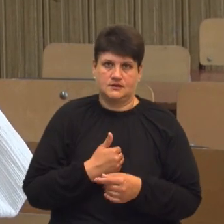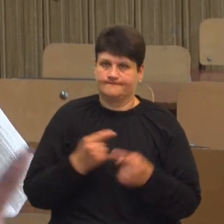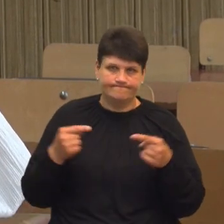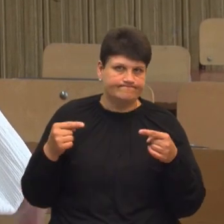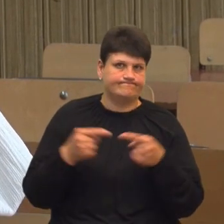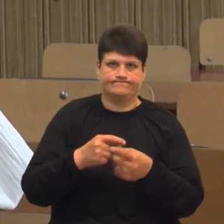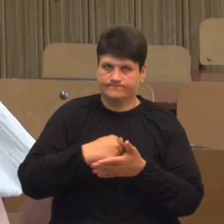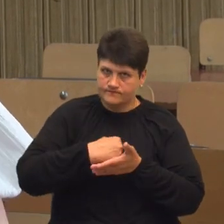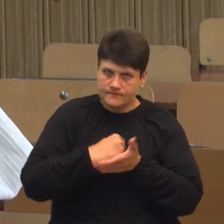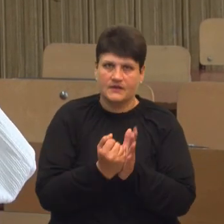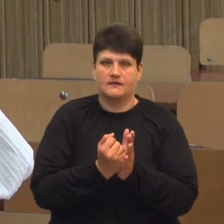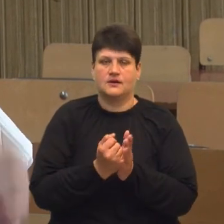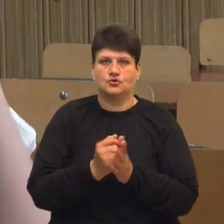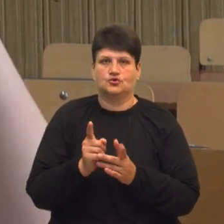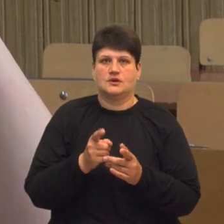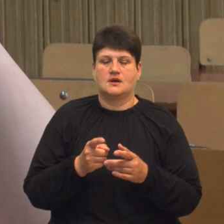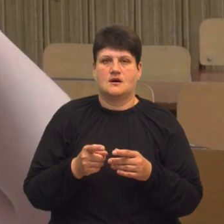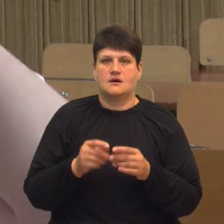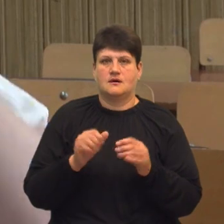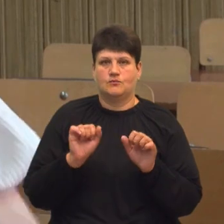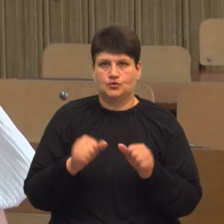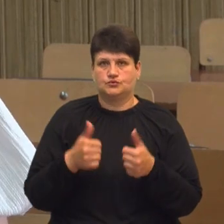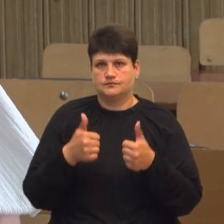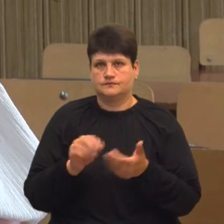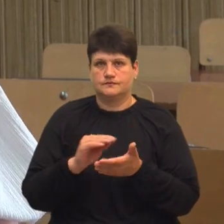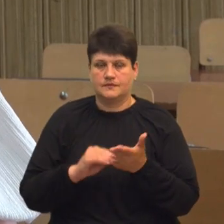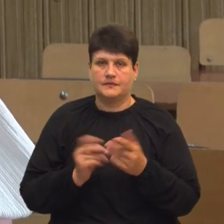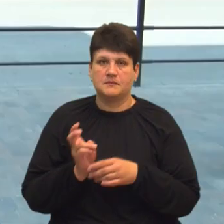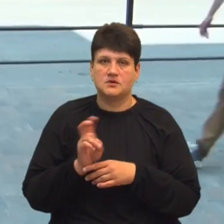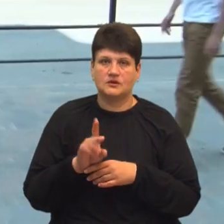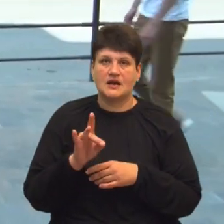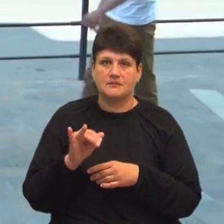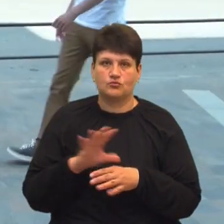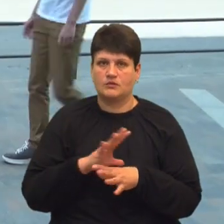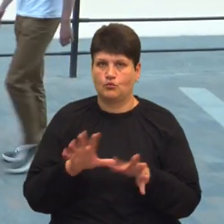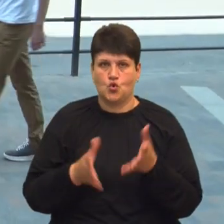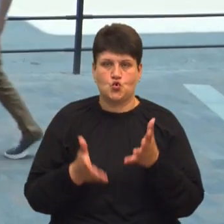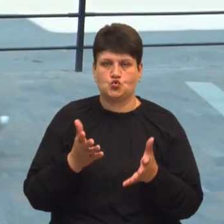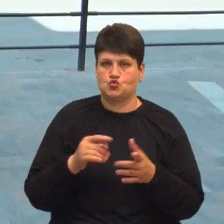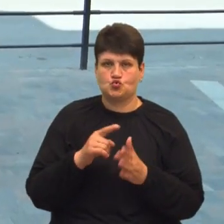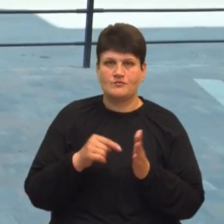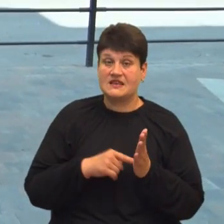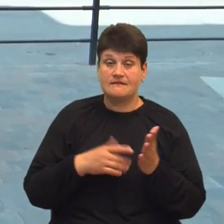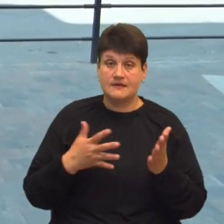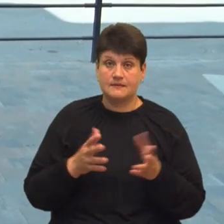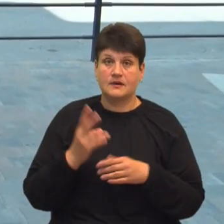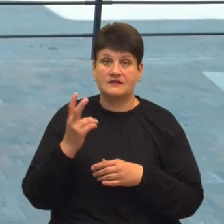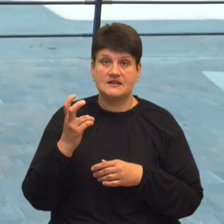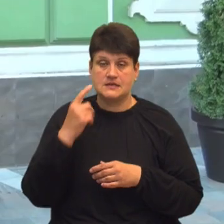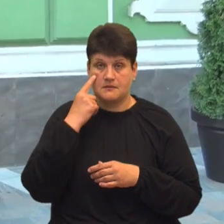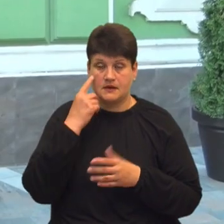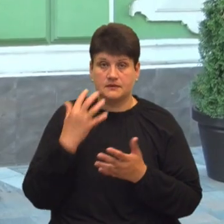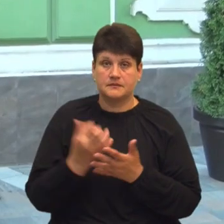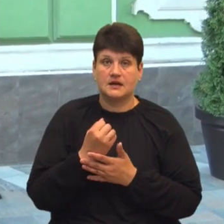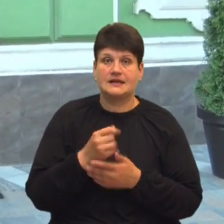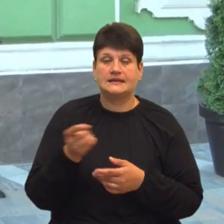затвердити те, що я там гарно можу скласти, тому я пішла до репетитора, щоб не було ніяких сумнівів. По 200 балів набрали й випускники Тернопільської